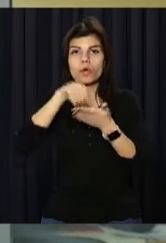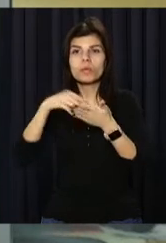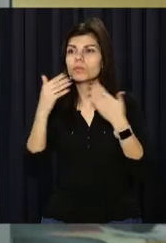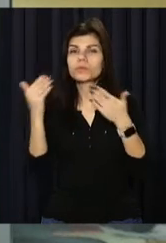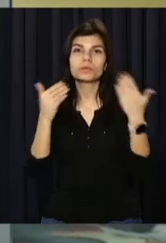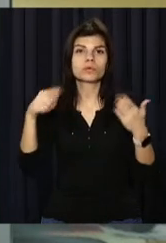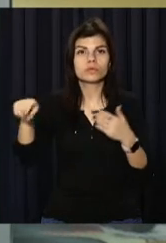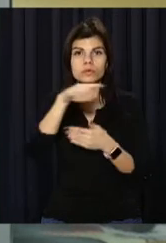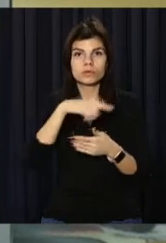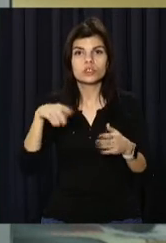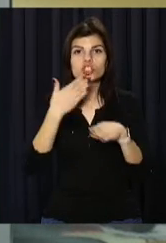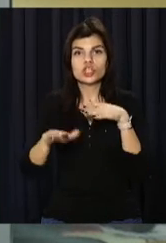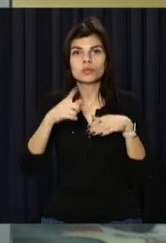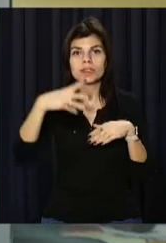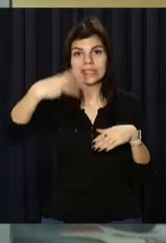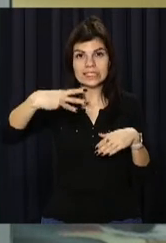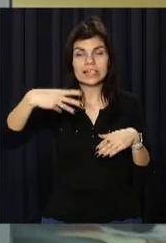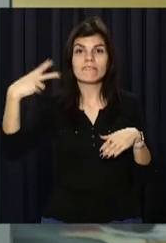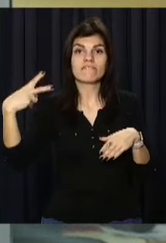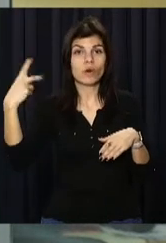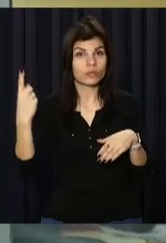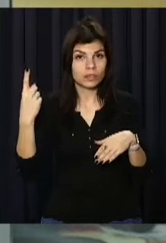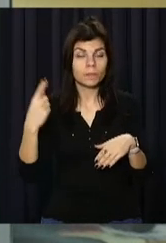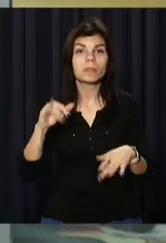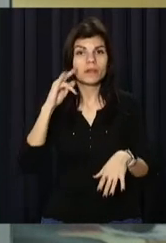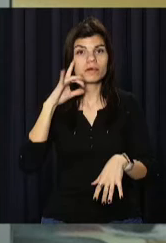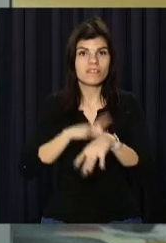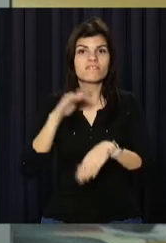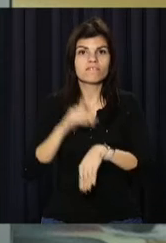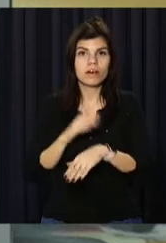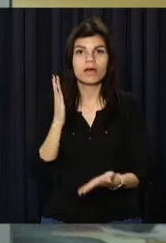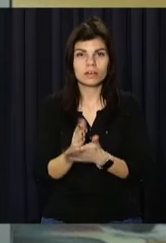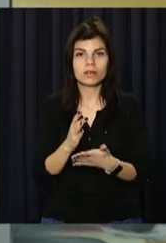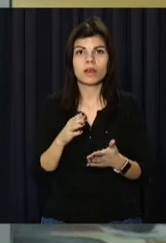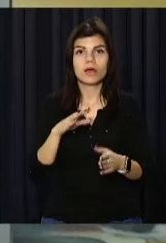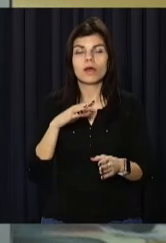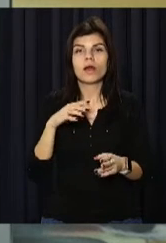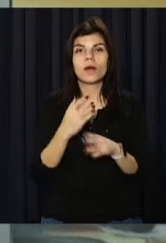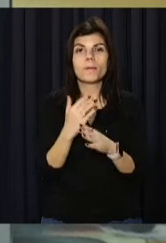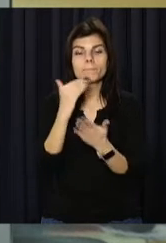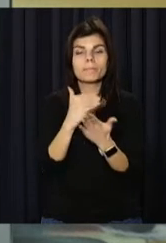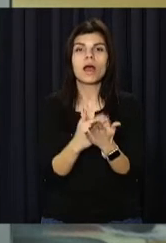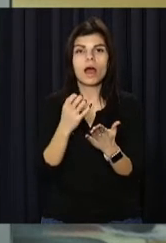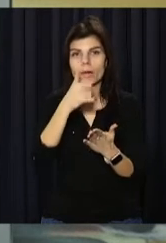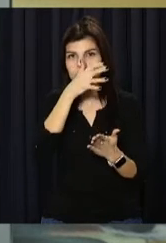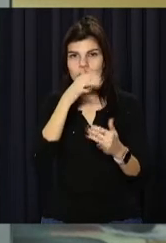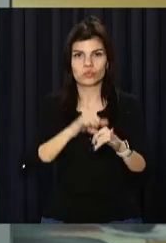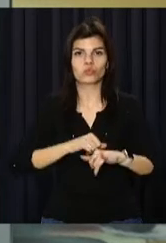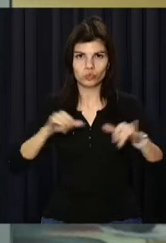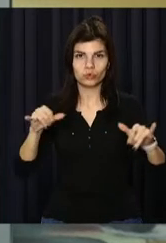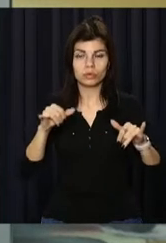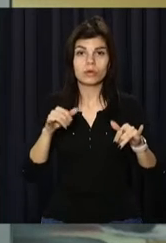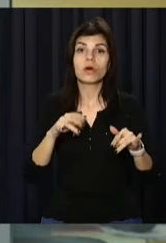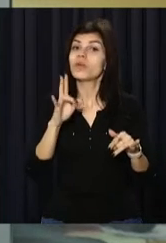особового складу частини номер 3021 та виявила факти позастатутних відносин. Проте це не свідчить про мотиви